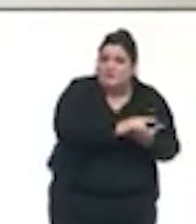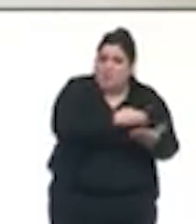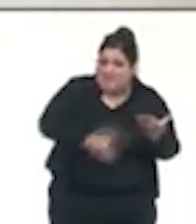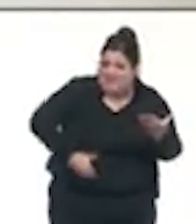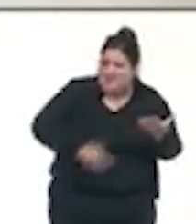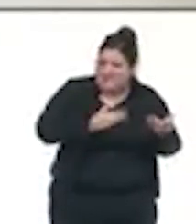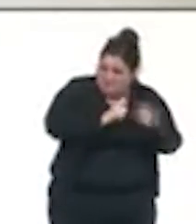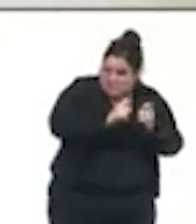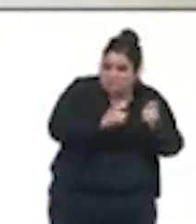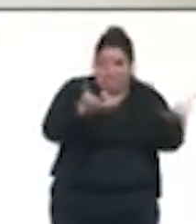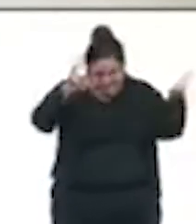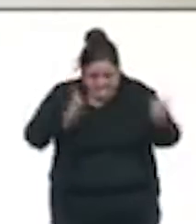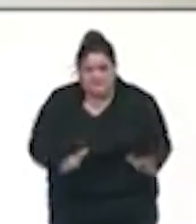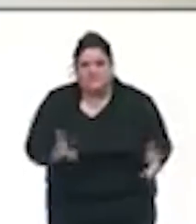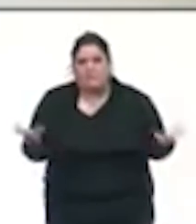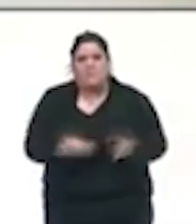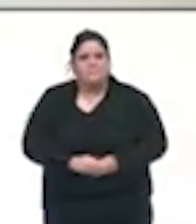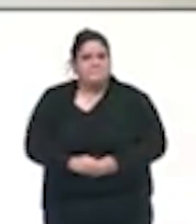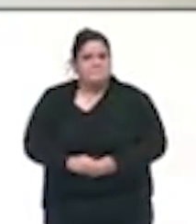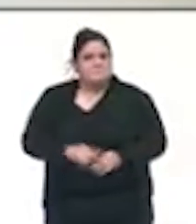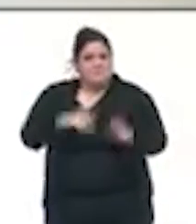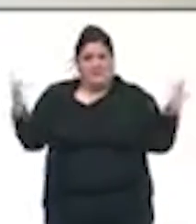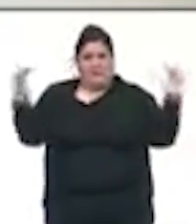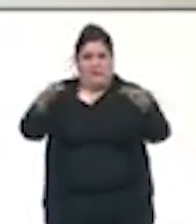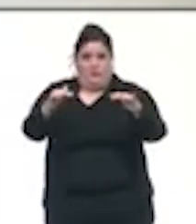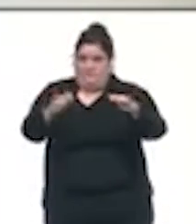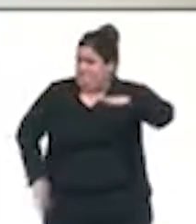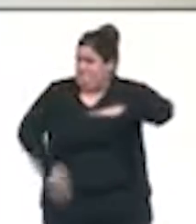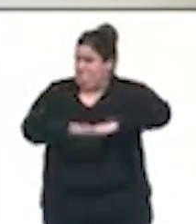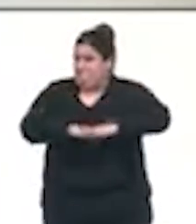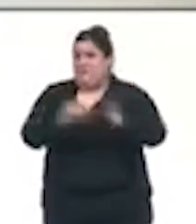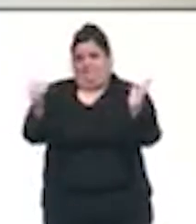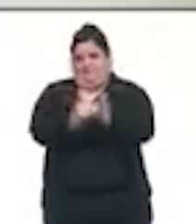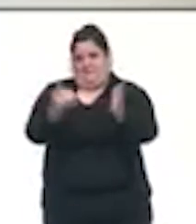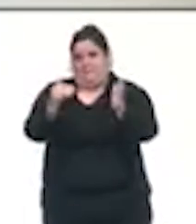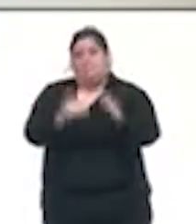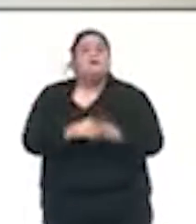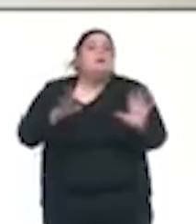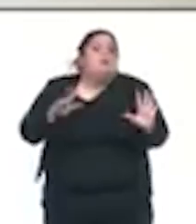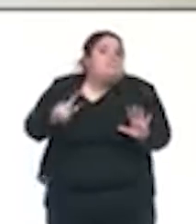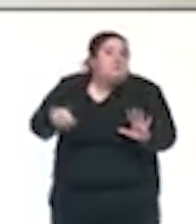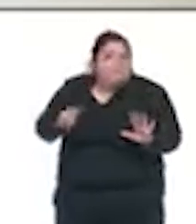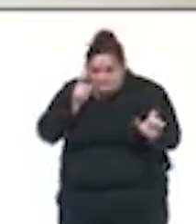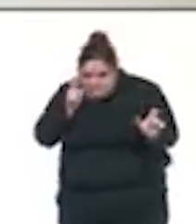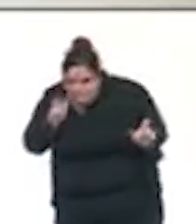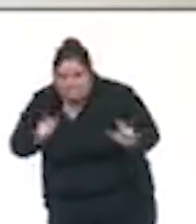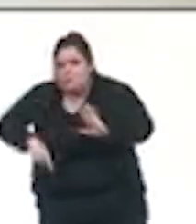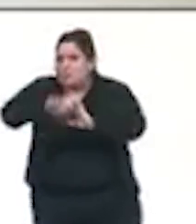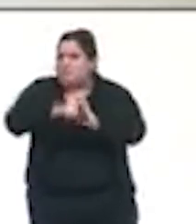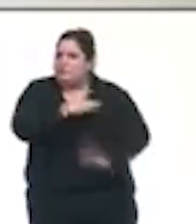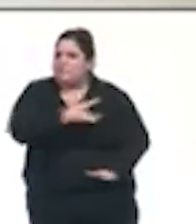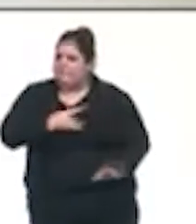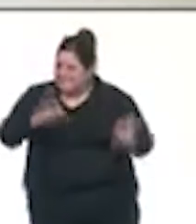Abaissement de la jauge des rassemblements à 1 000 personnes, sous réserve que les protocoles sanitaires y soient strictement